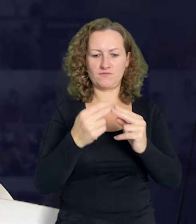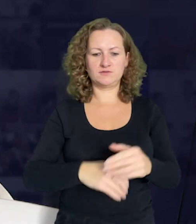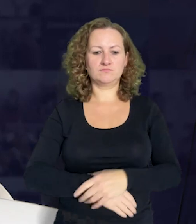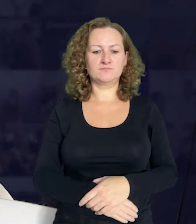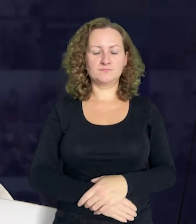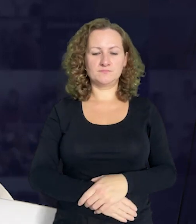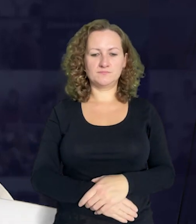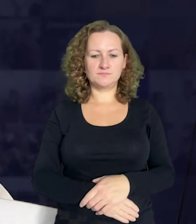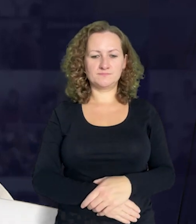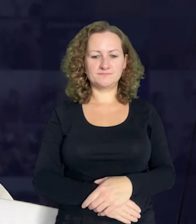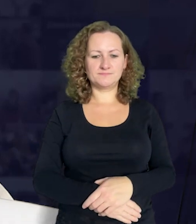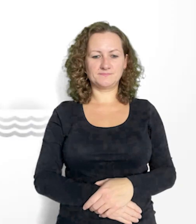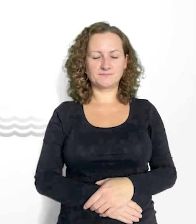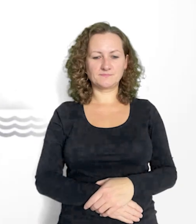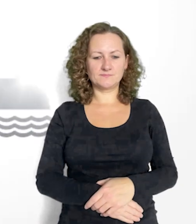strony rekrutera ze Szlachetnej